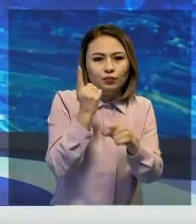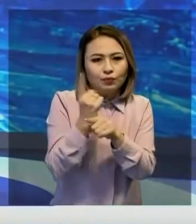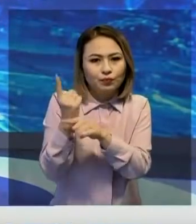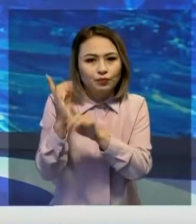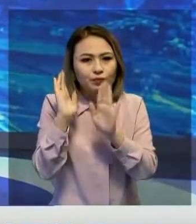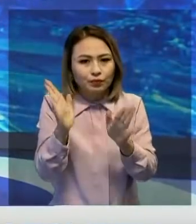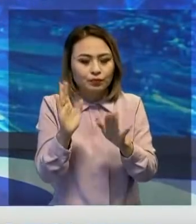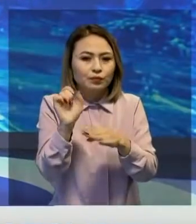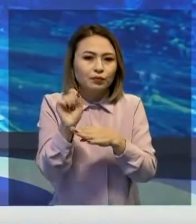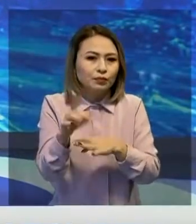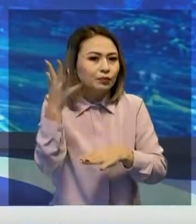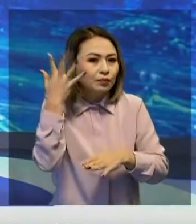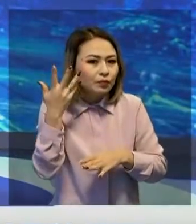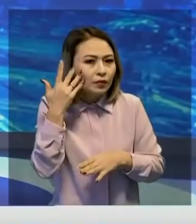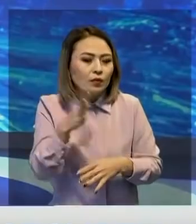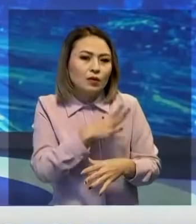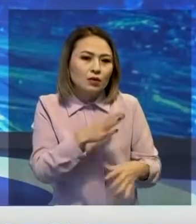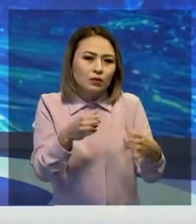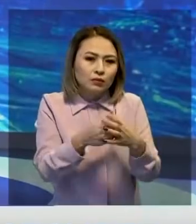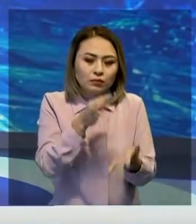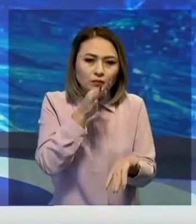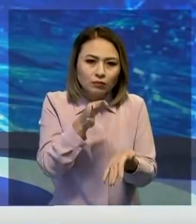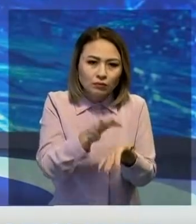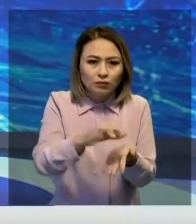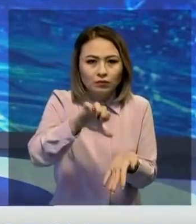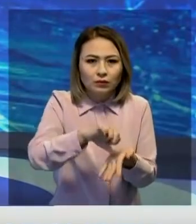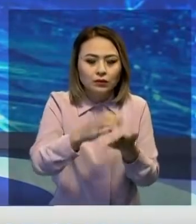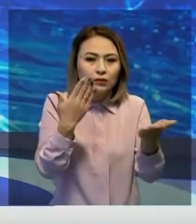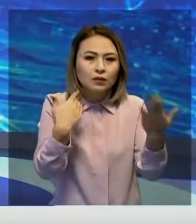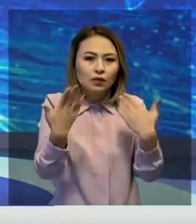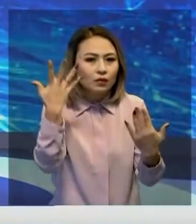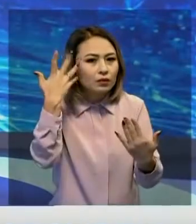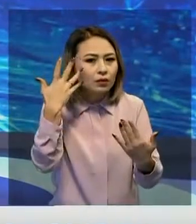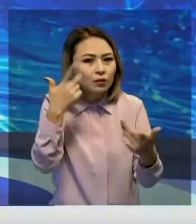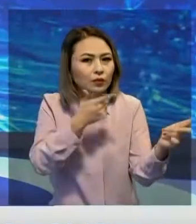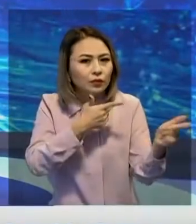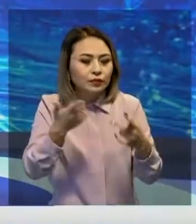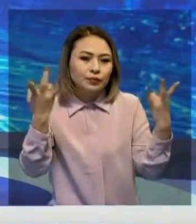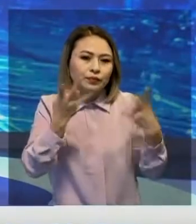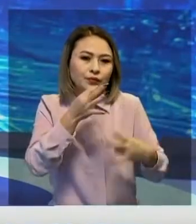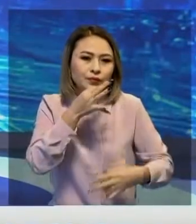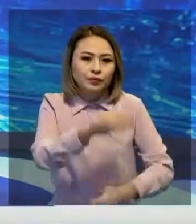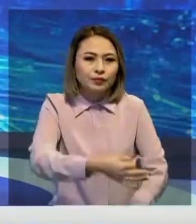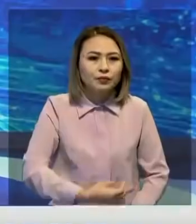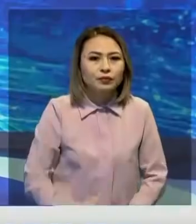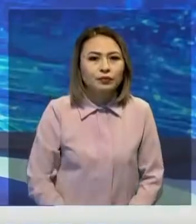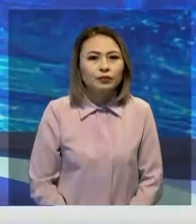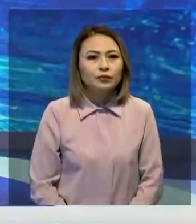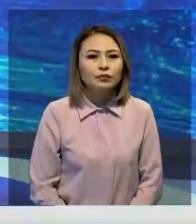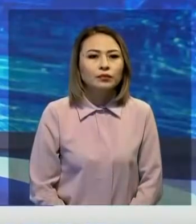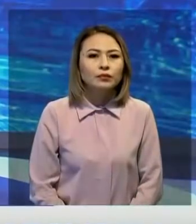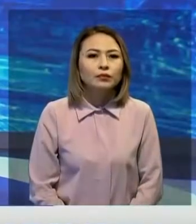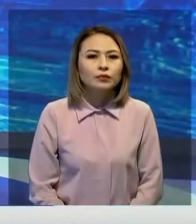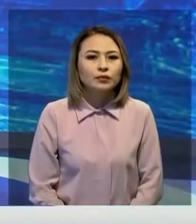жол берме үшінде. Тапсырма берілгені және демонстранттар жауап кешілік таңтып диалогқа дайын болуға тейсекен айтқан.